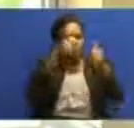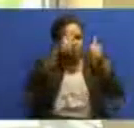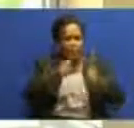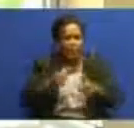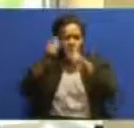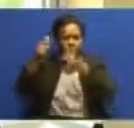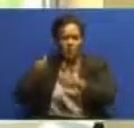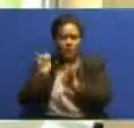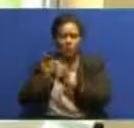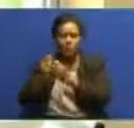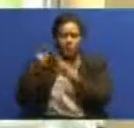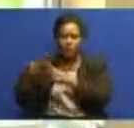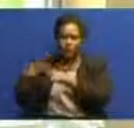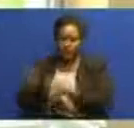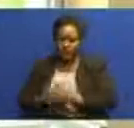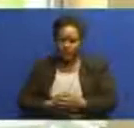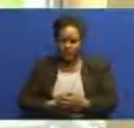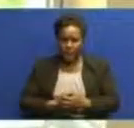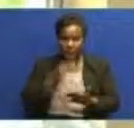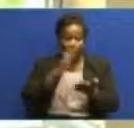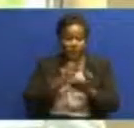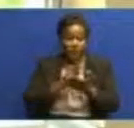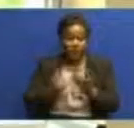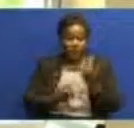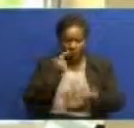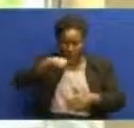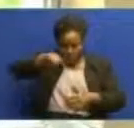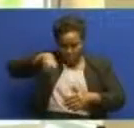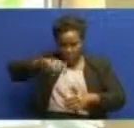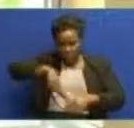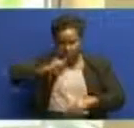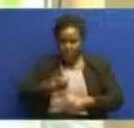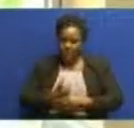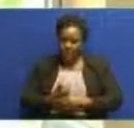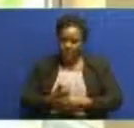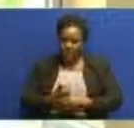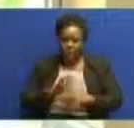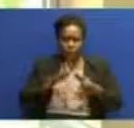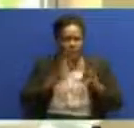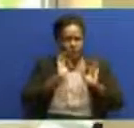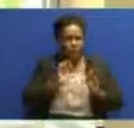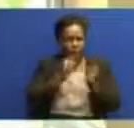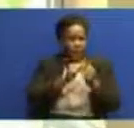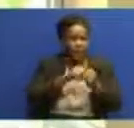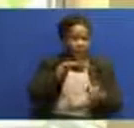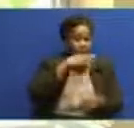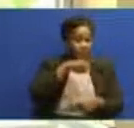satusipu kwa vizuri katika maswala ya habari na mawasiliano